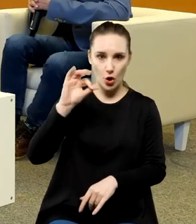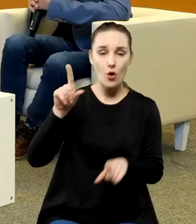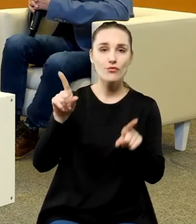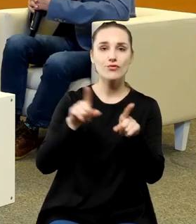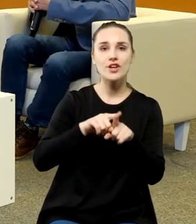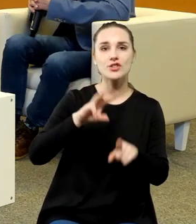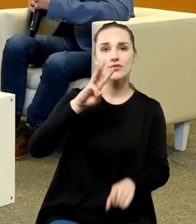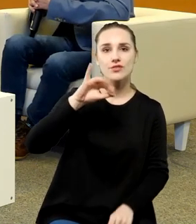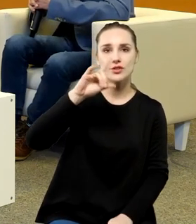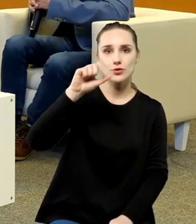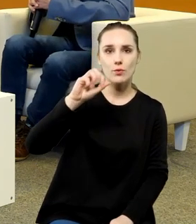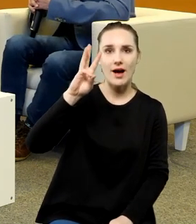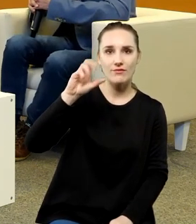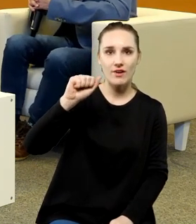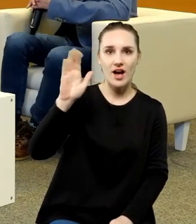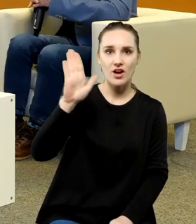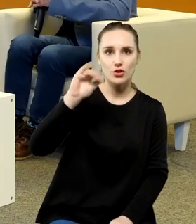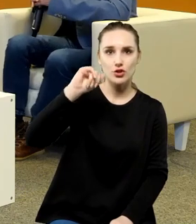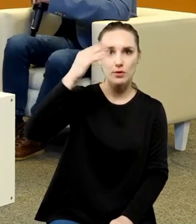Kraków wygrywa